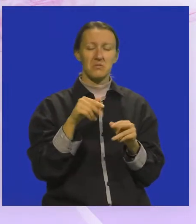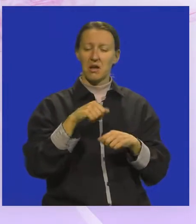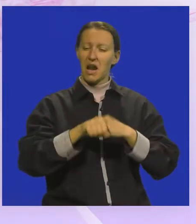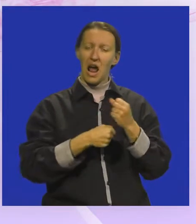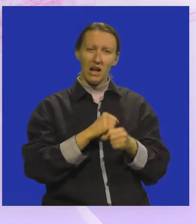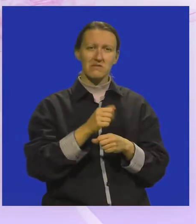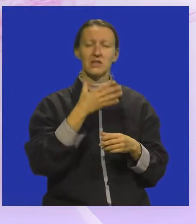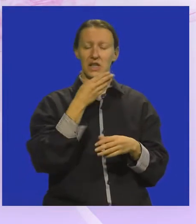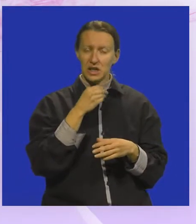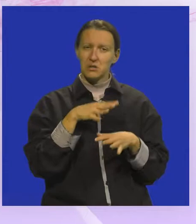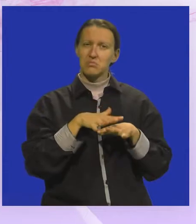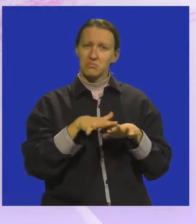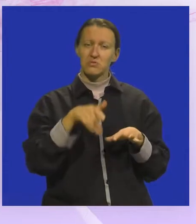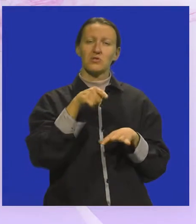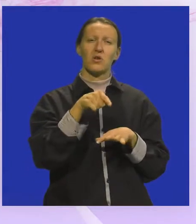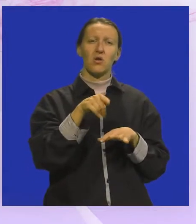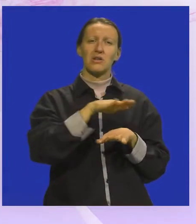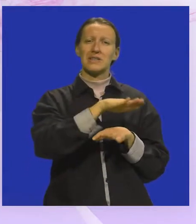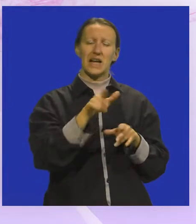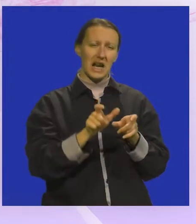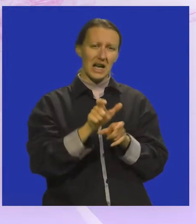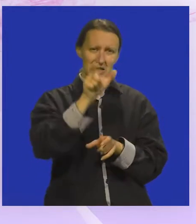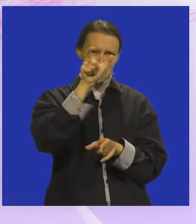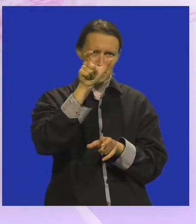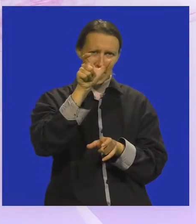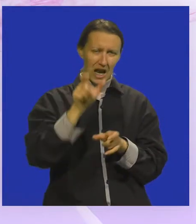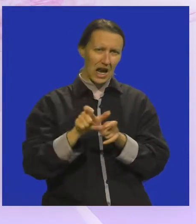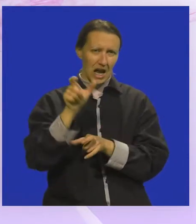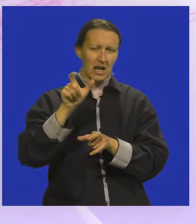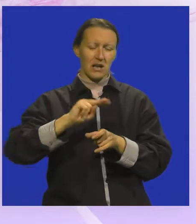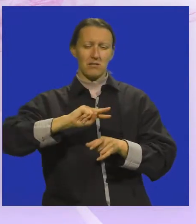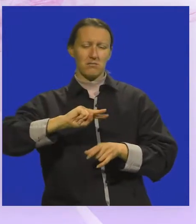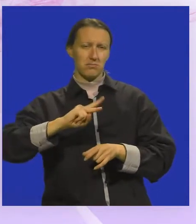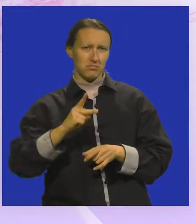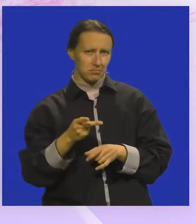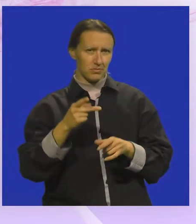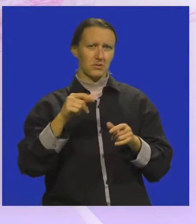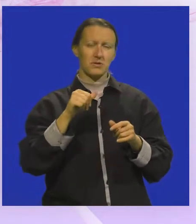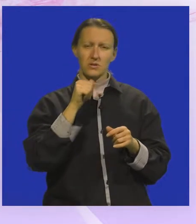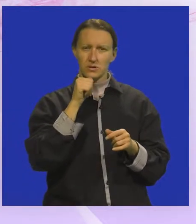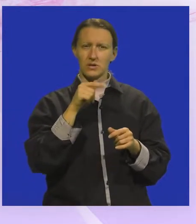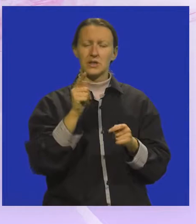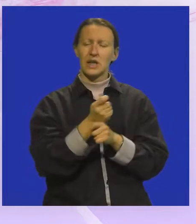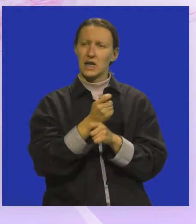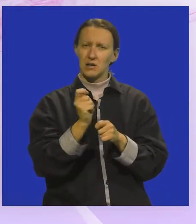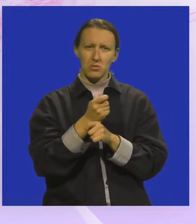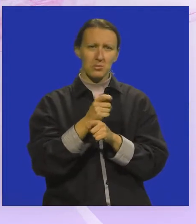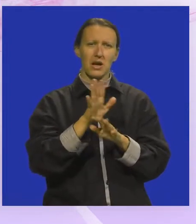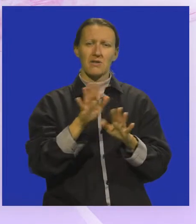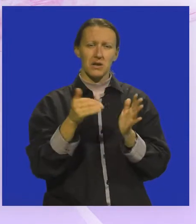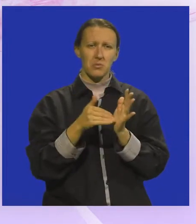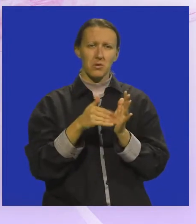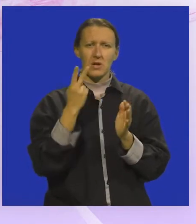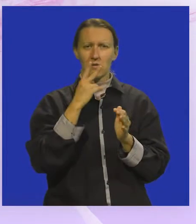razvijao se lijepo, oni su cijelu zgradu, stvari zgrade, prenamijenili onda i rekonstruirali za